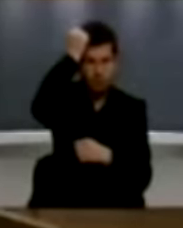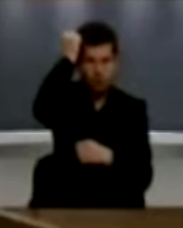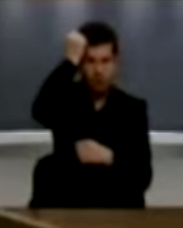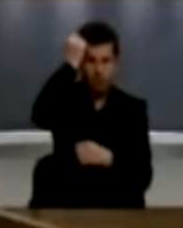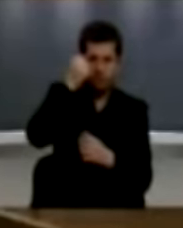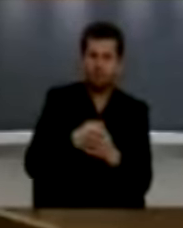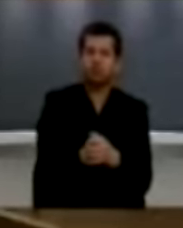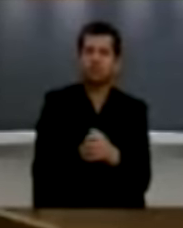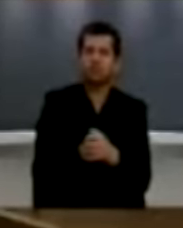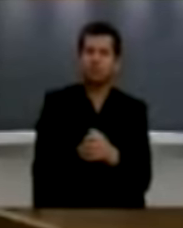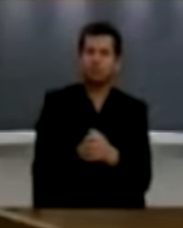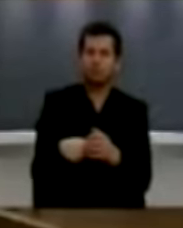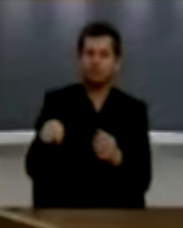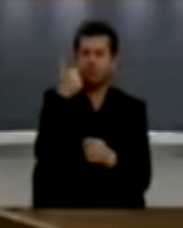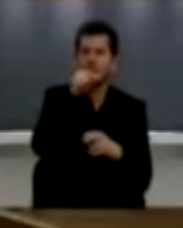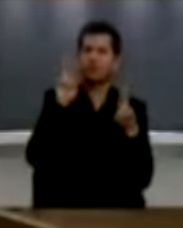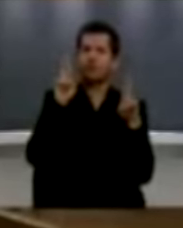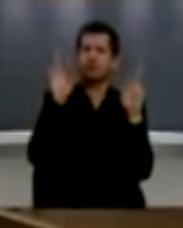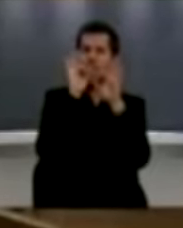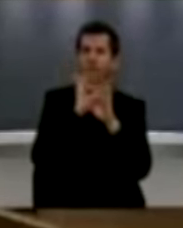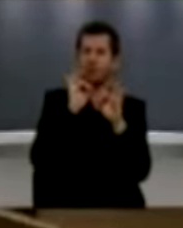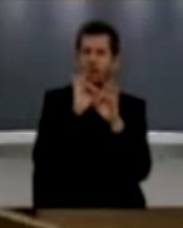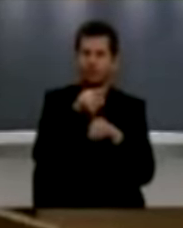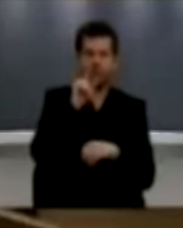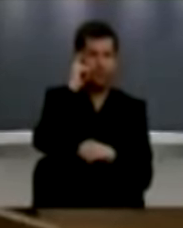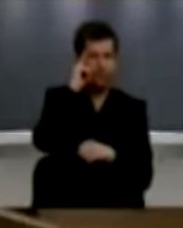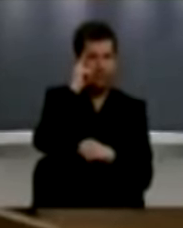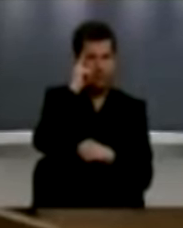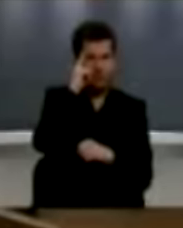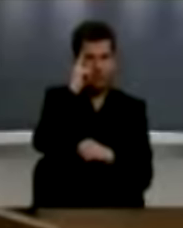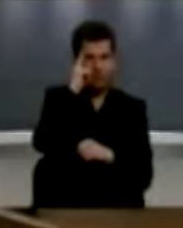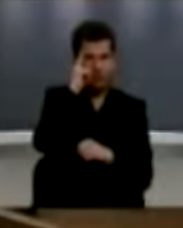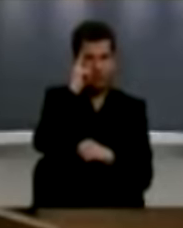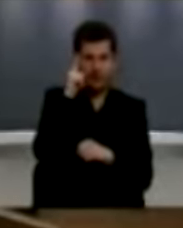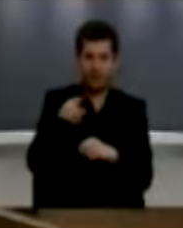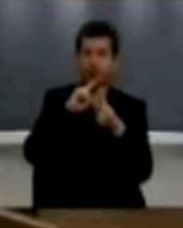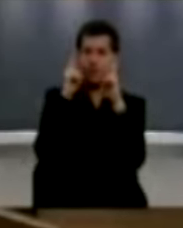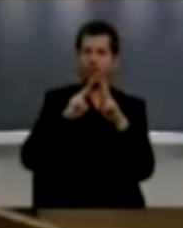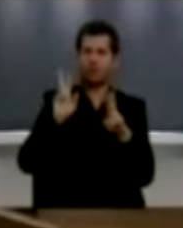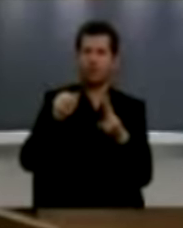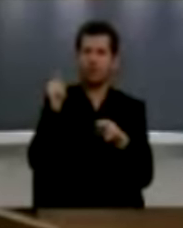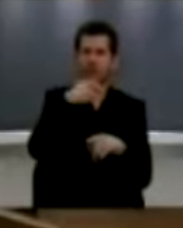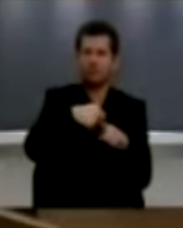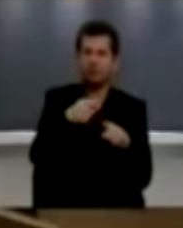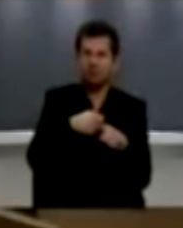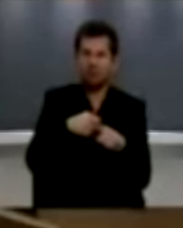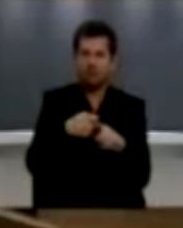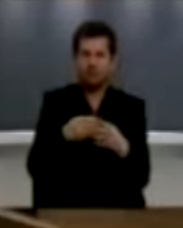sepse popëlion sot është i pashprez. Popëlion mendon se një mekanizemi të i nërkomtar dhe të të ashtiroj dhe të